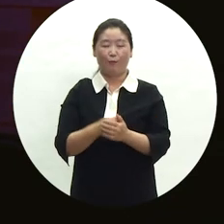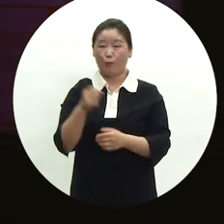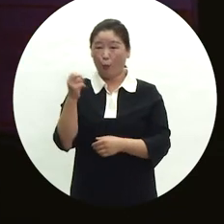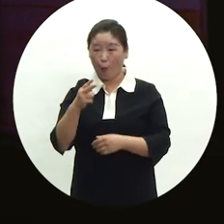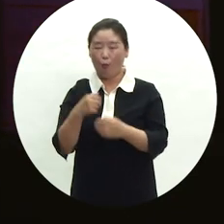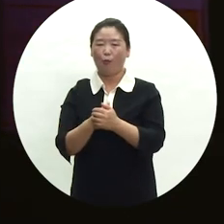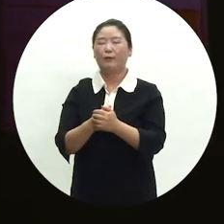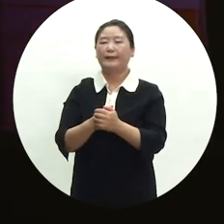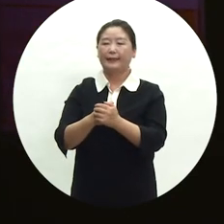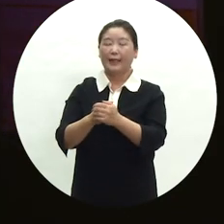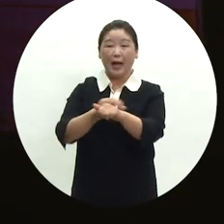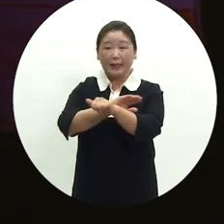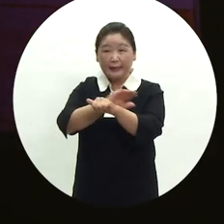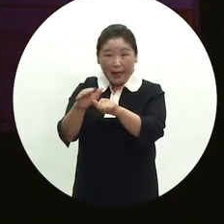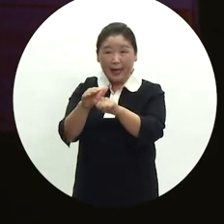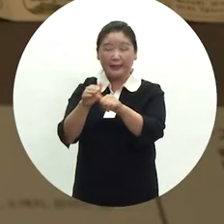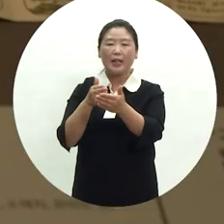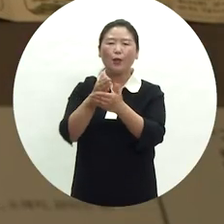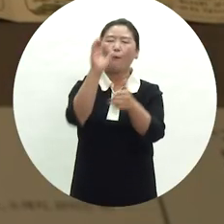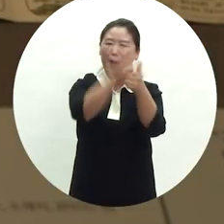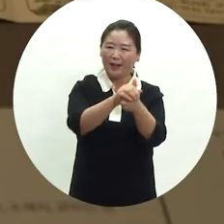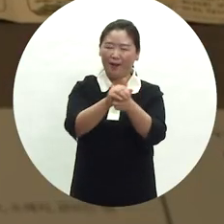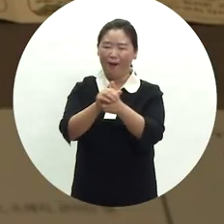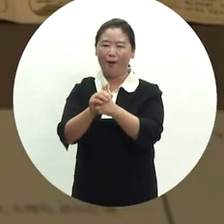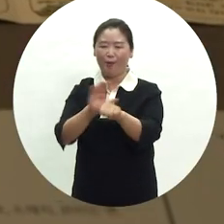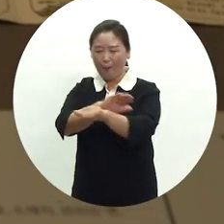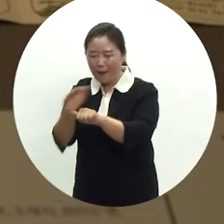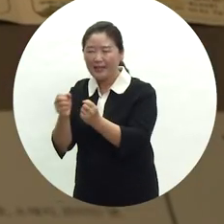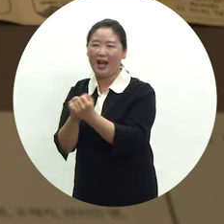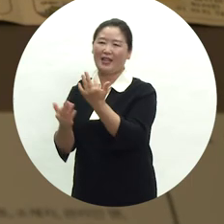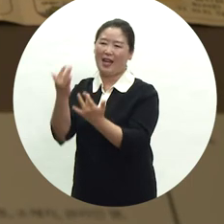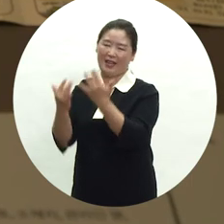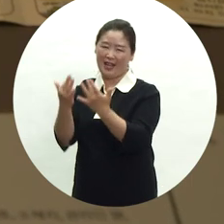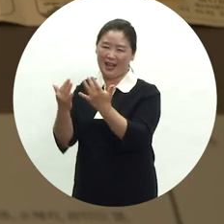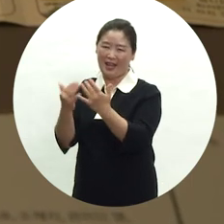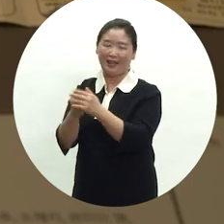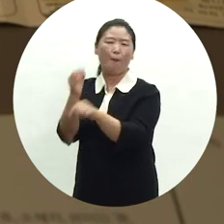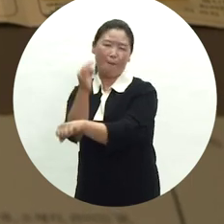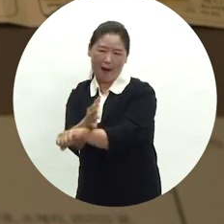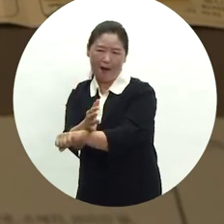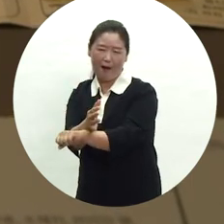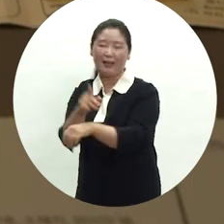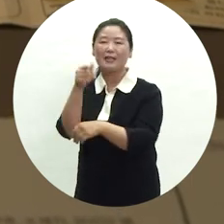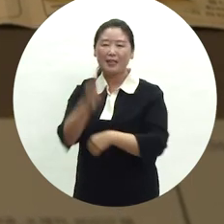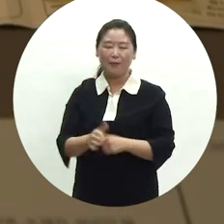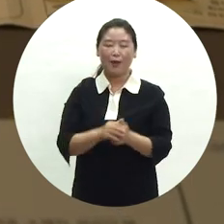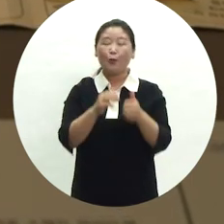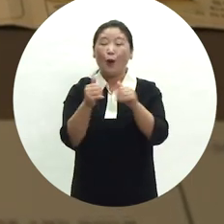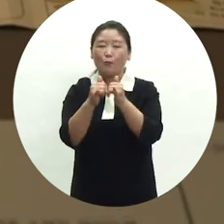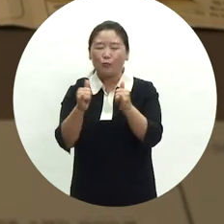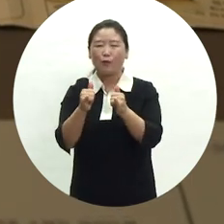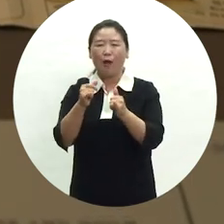일반화되면서 매장, 화장 등 상례가 관소하게 행해지고 있지만 돌아가신 이에 대한 애도의